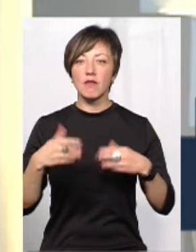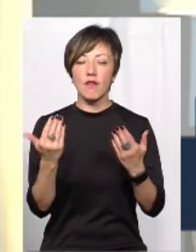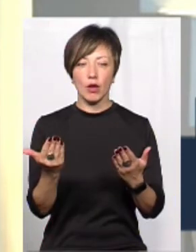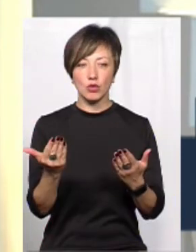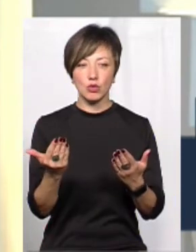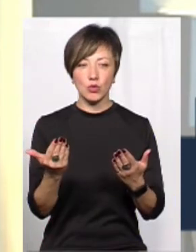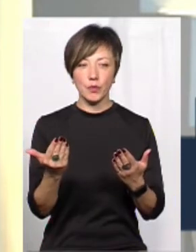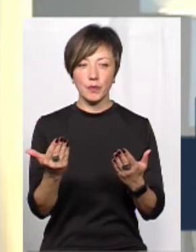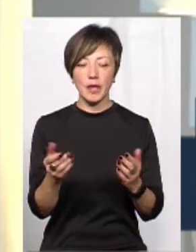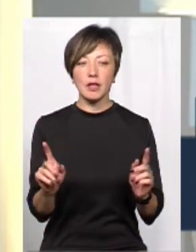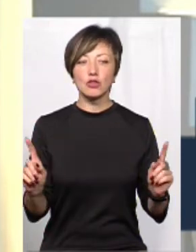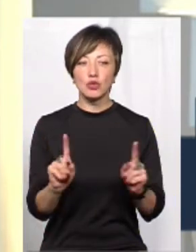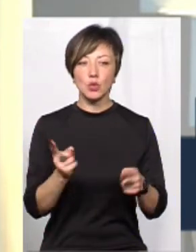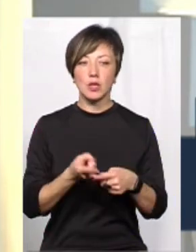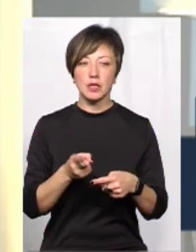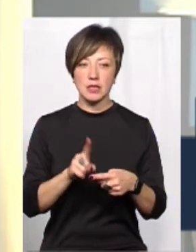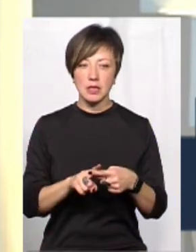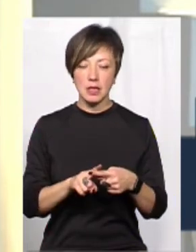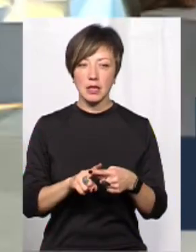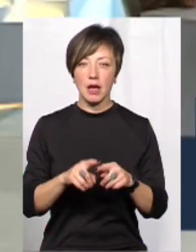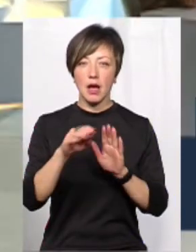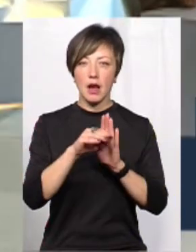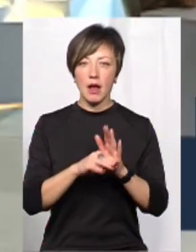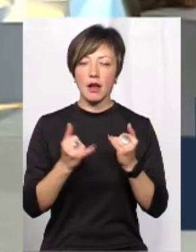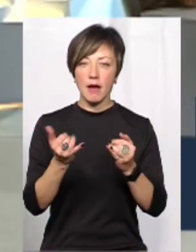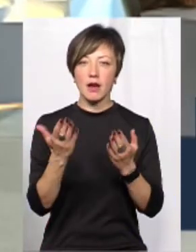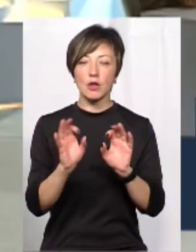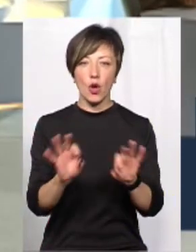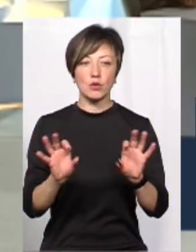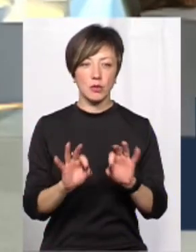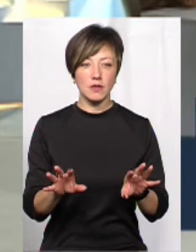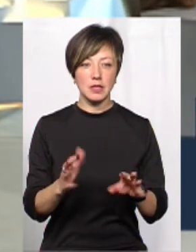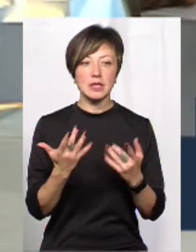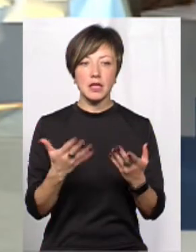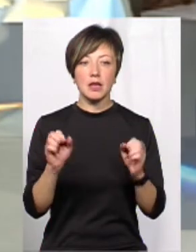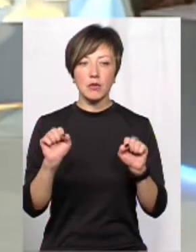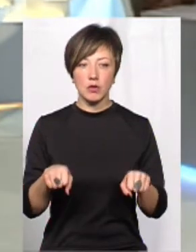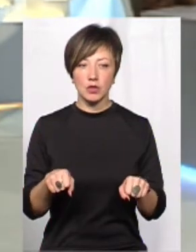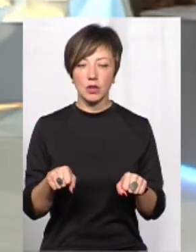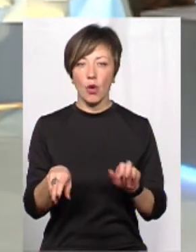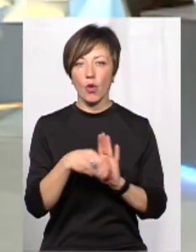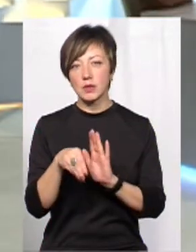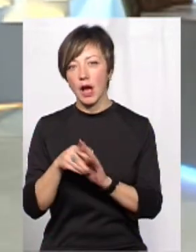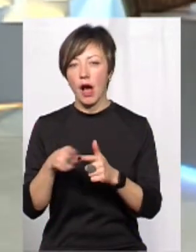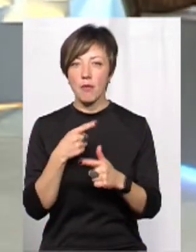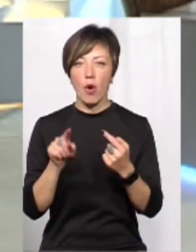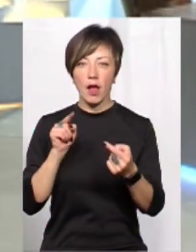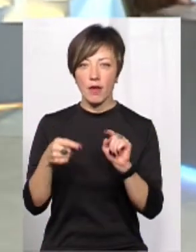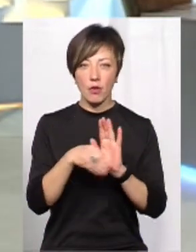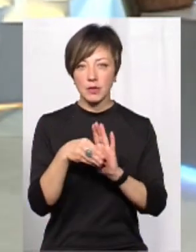вашого, що цей графік може для вас розповісти? Наскільки, може, корупційним або